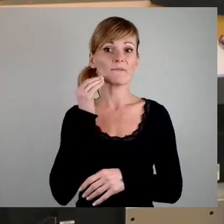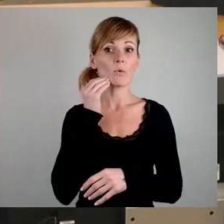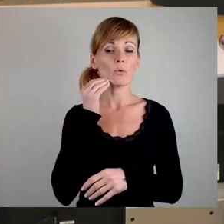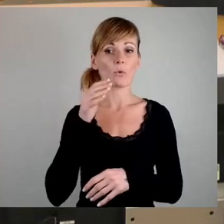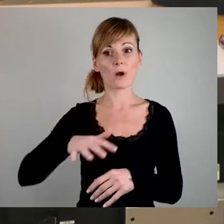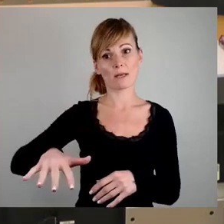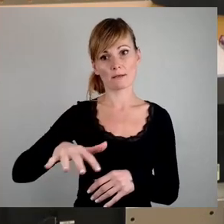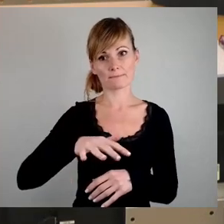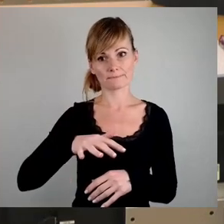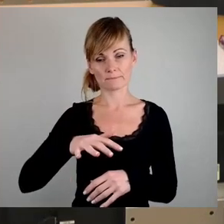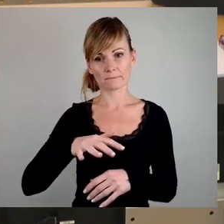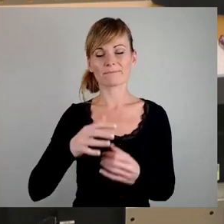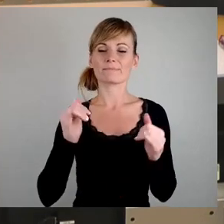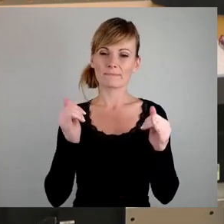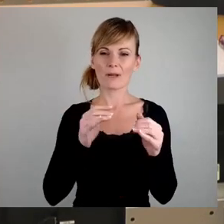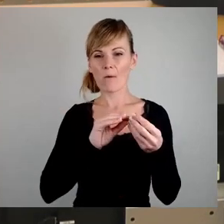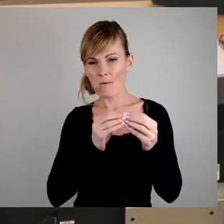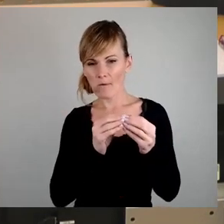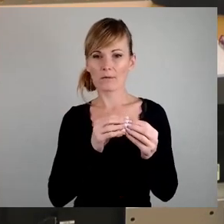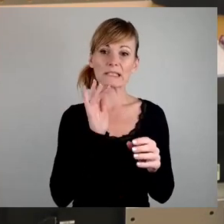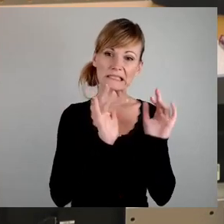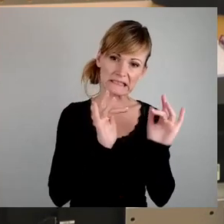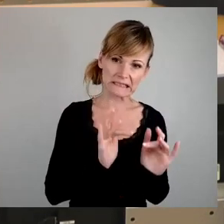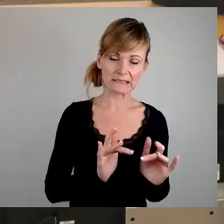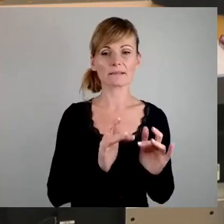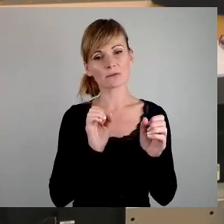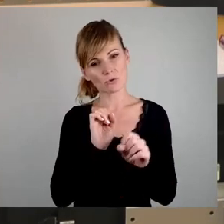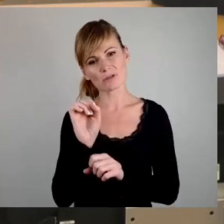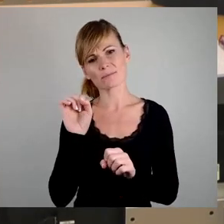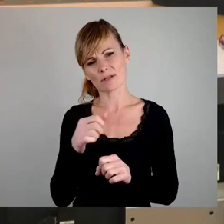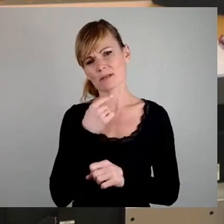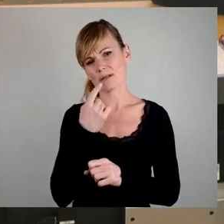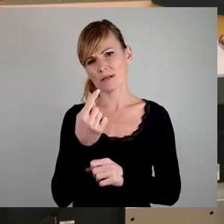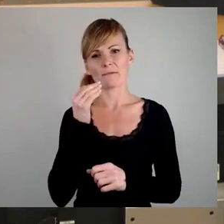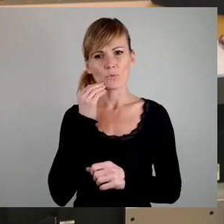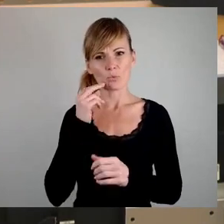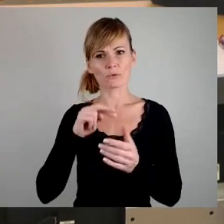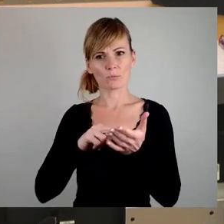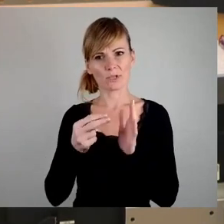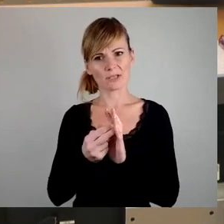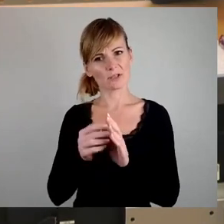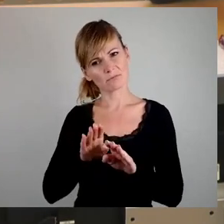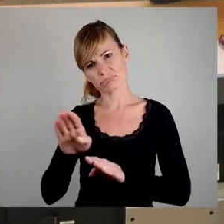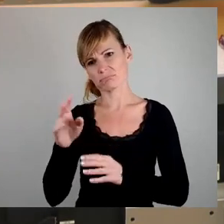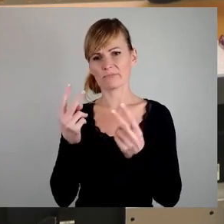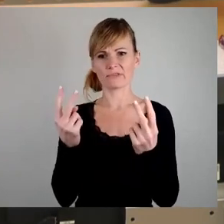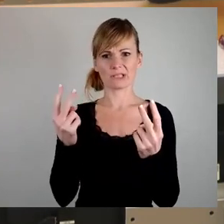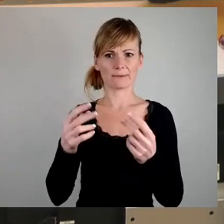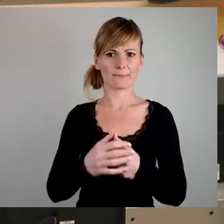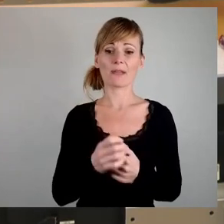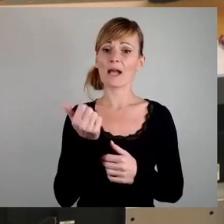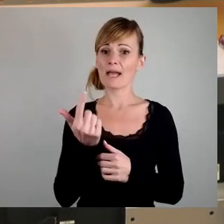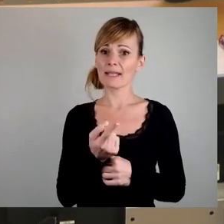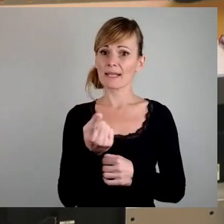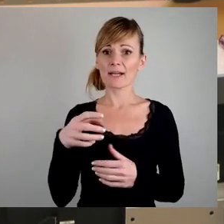diesem Deal finde ich schon, man kann da von einem wohnungspolitischen Meilenstein sprechen. Einige haben in diesem Stadtrat versprochen, wir